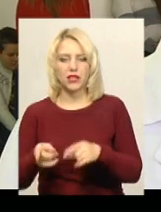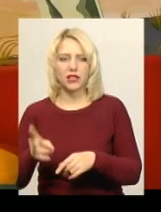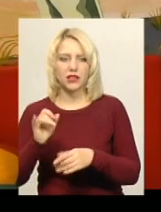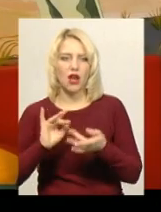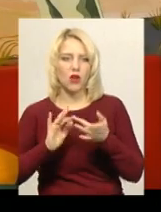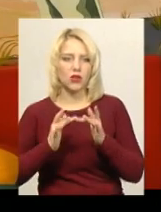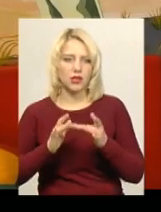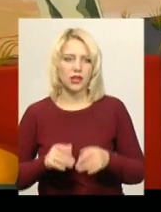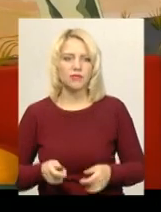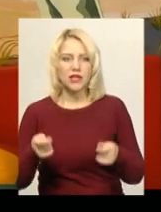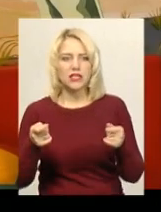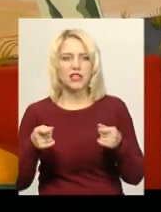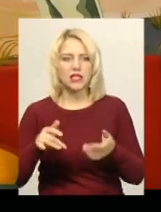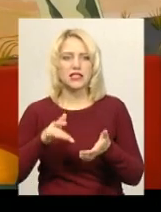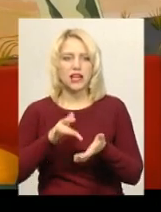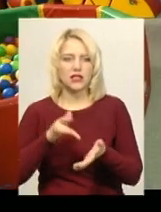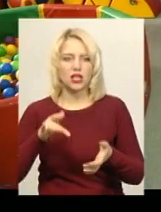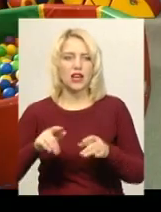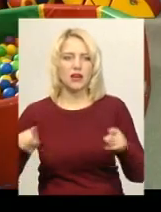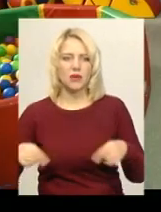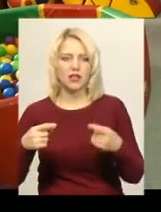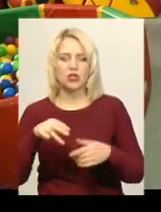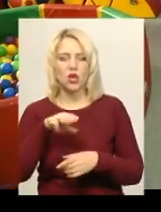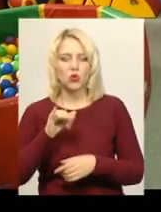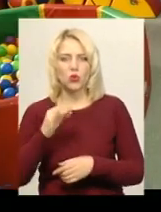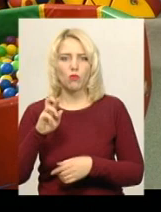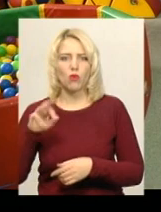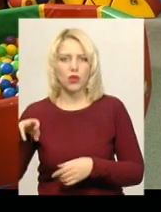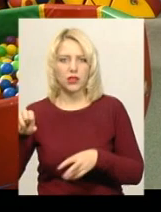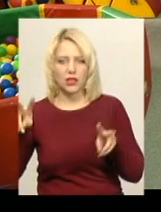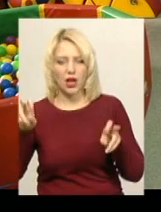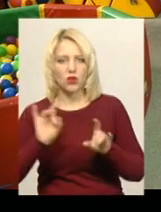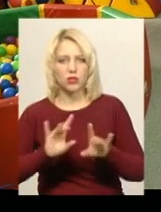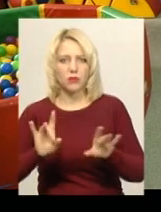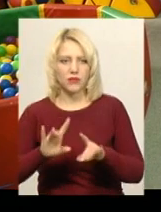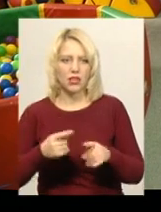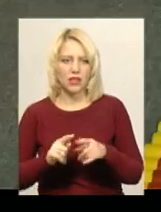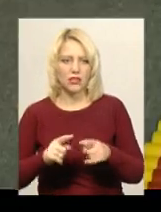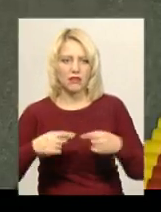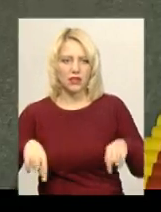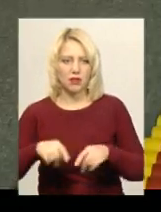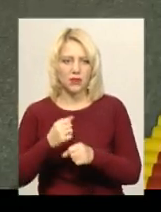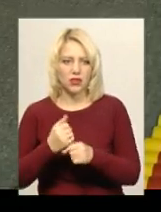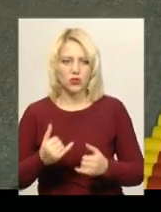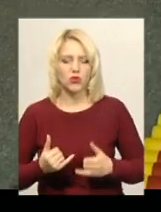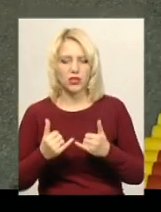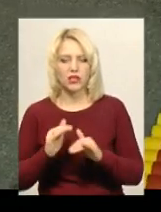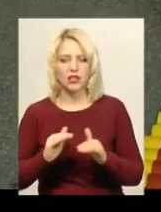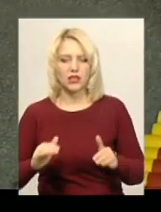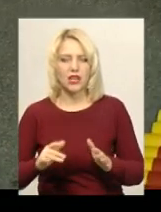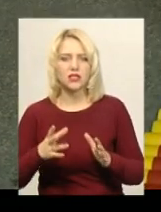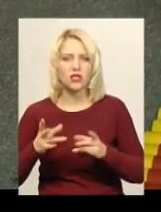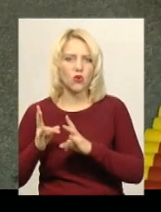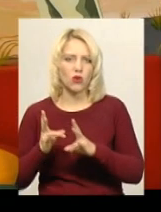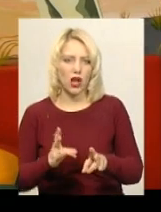модель. Завідувача центру реабілітації «Турбо» та Валентина Базилюк розповідає, відділення працює для дітей з ураженням центральної нервової